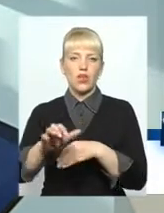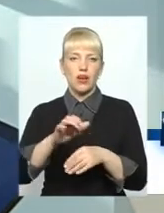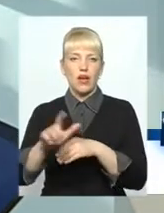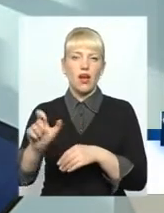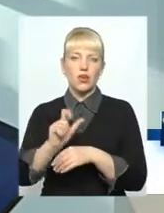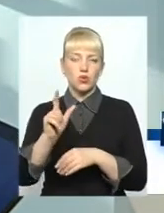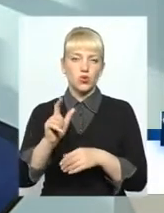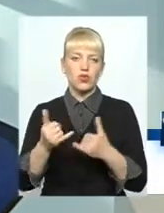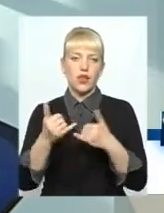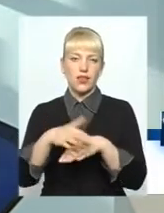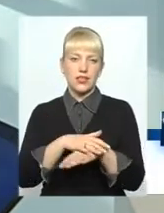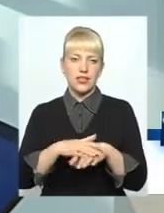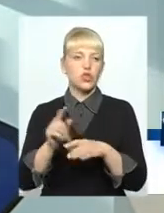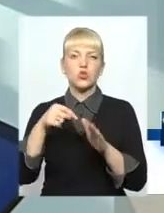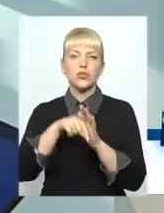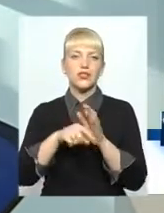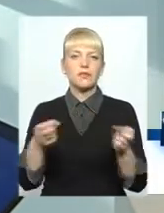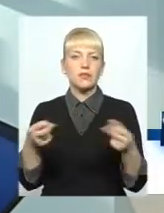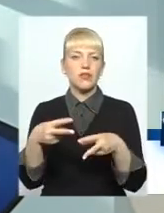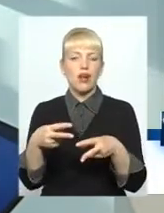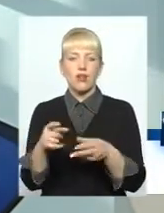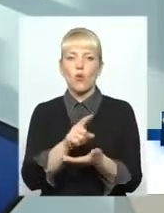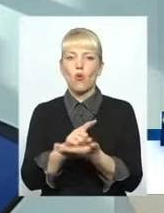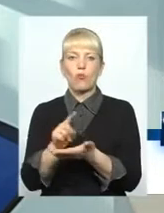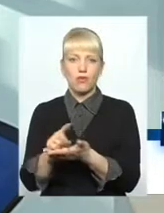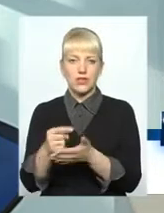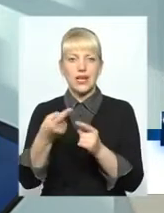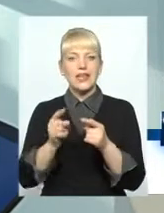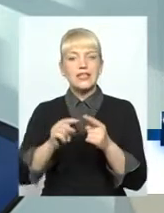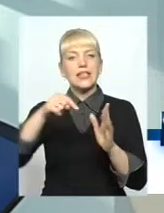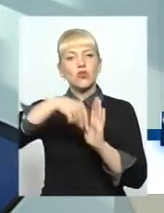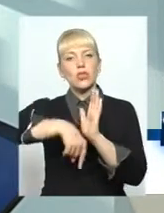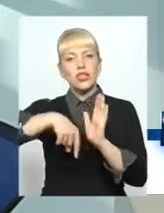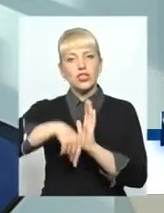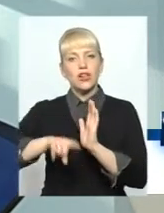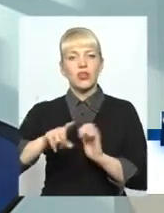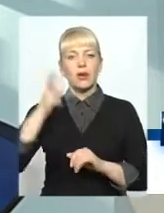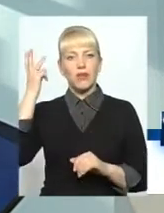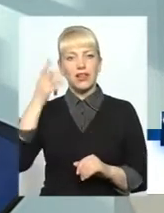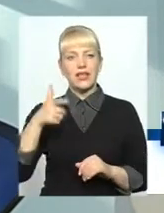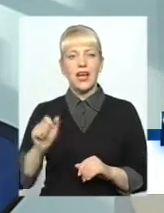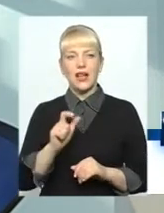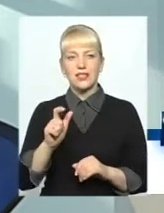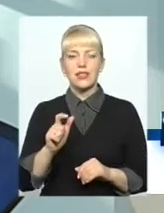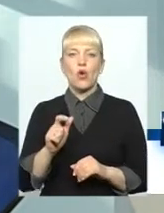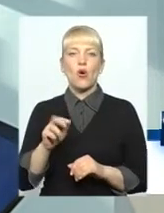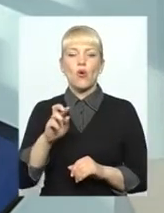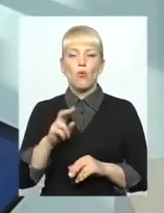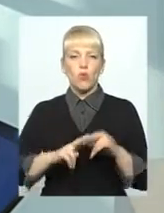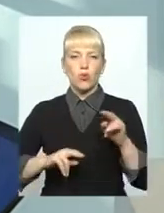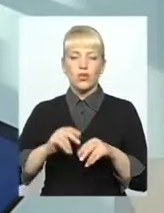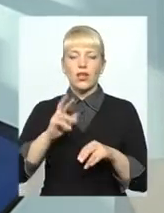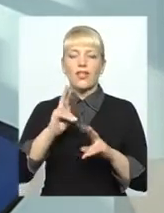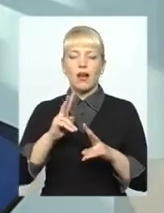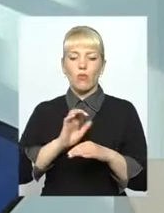Що означає спеціальний обов'язок? Це означає, що «Хмельницьказбут» як постачальник не має права